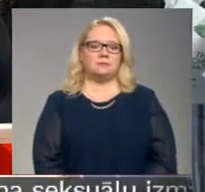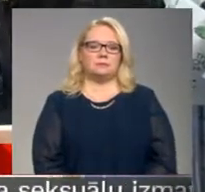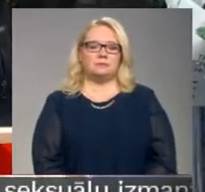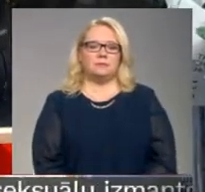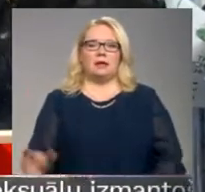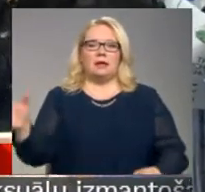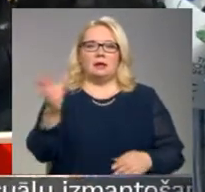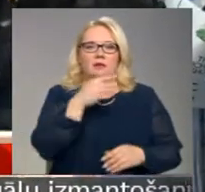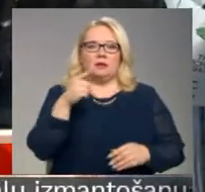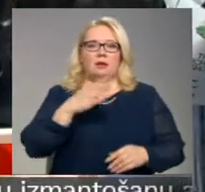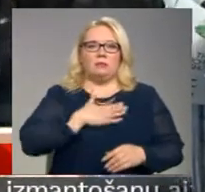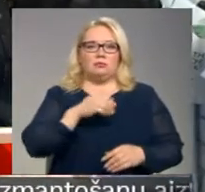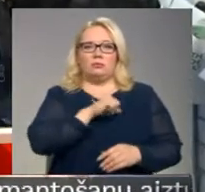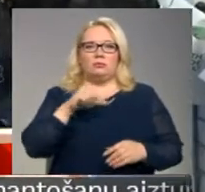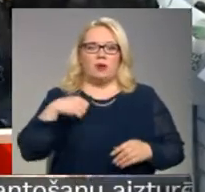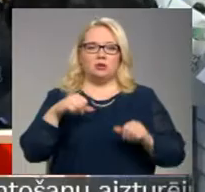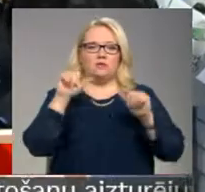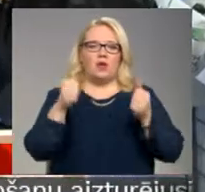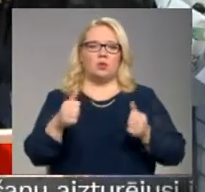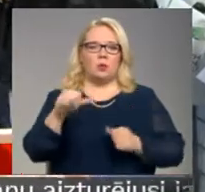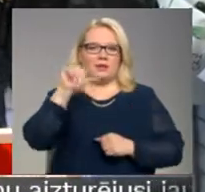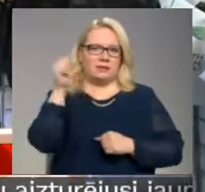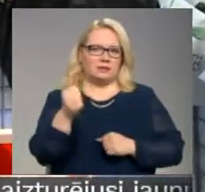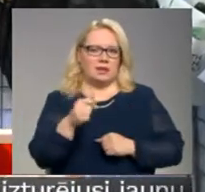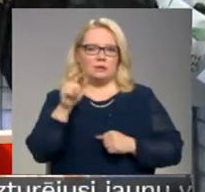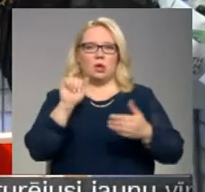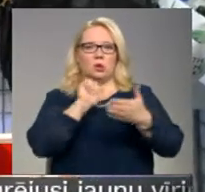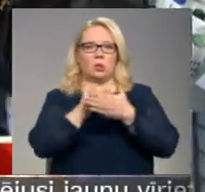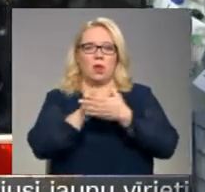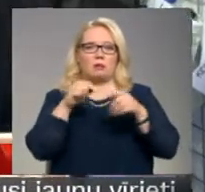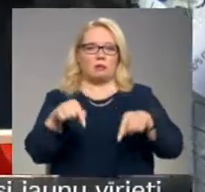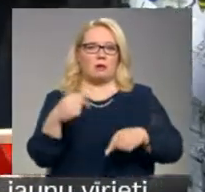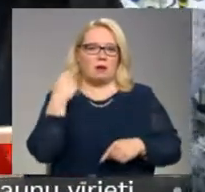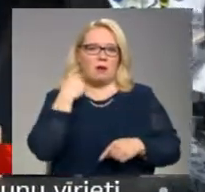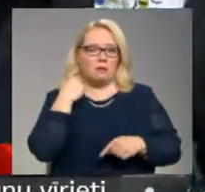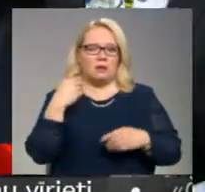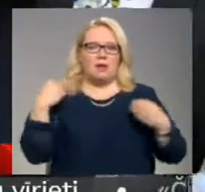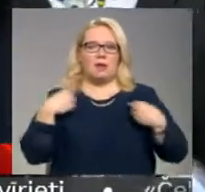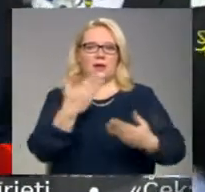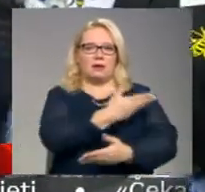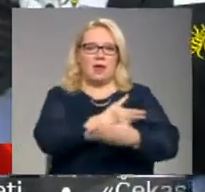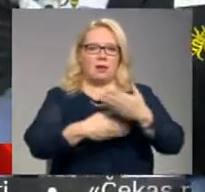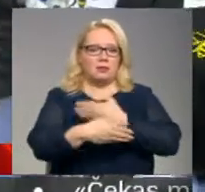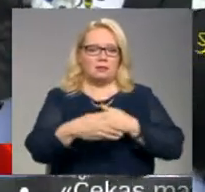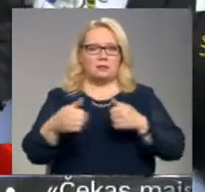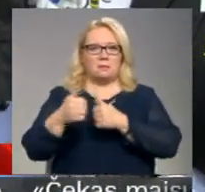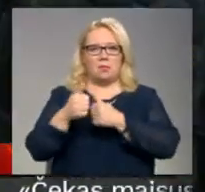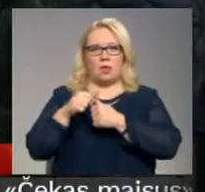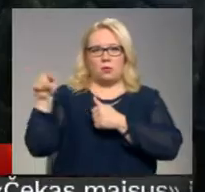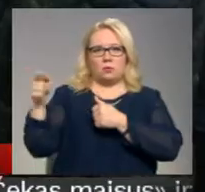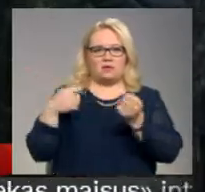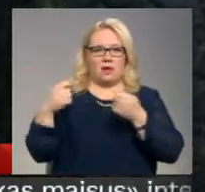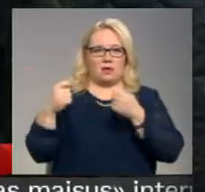Visi šie ir mūsu pašu radītie dizaini. Tie ir drukāti tepat Anglijā. Te kraklus apdrukājam tepat blokus veikaliņā.